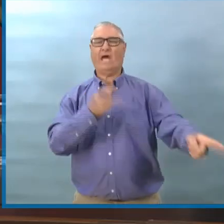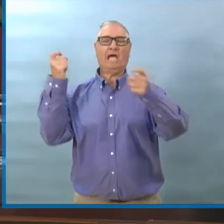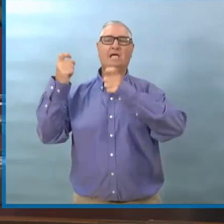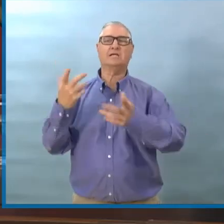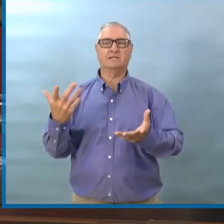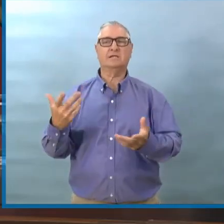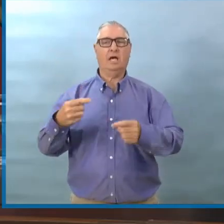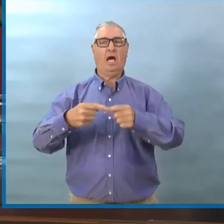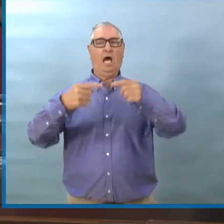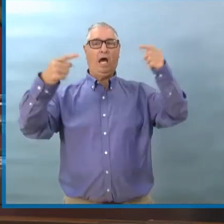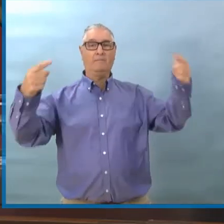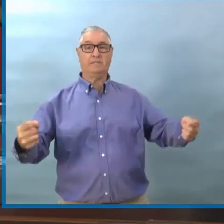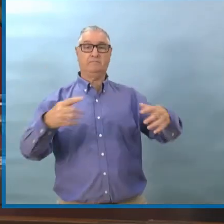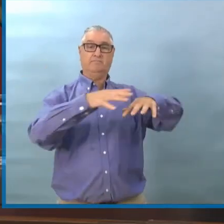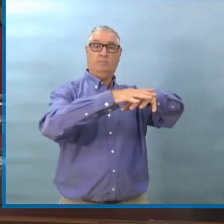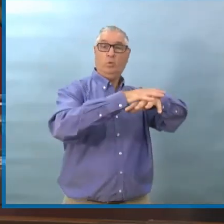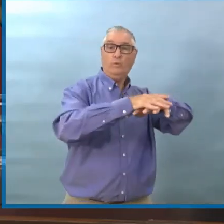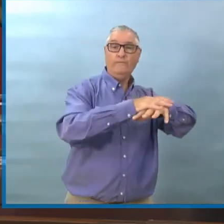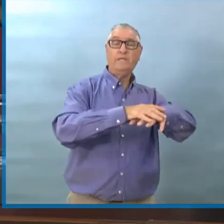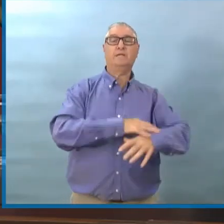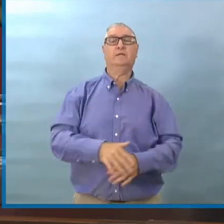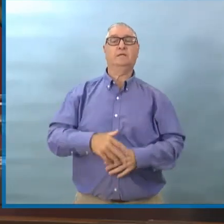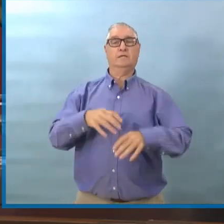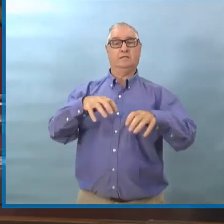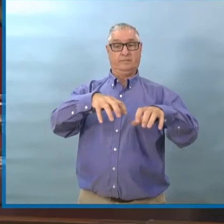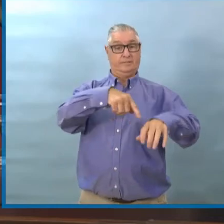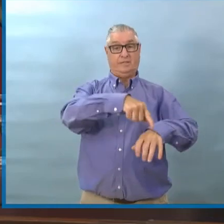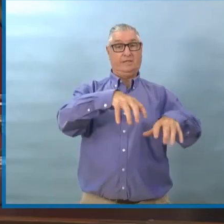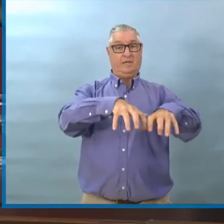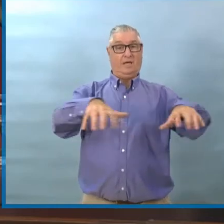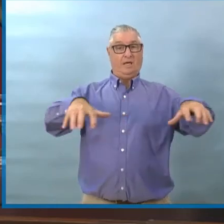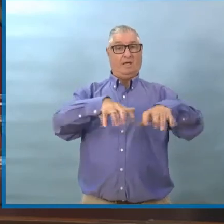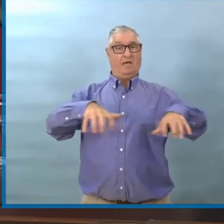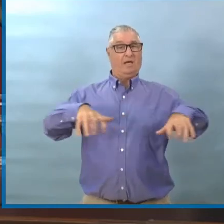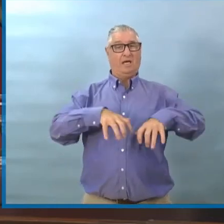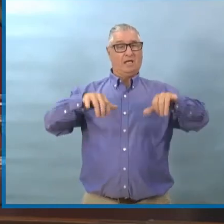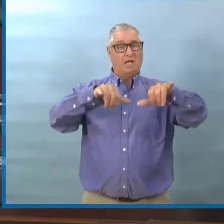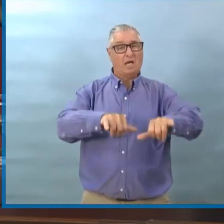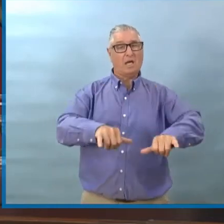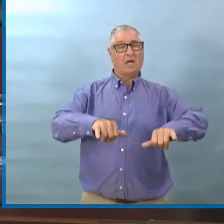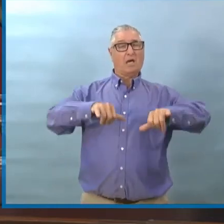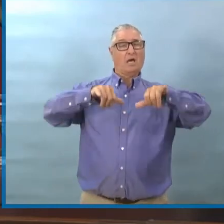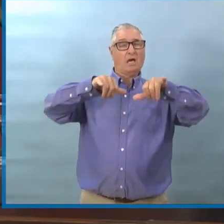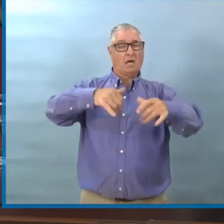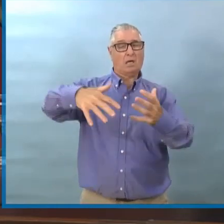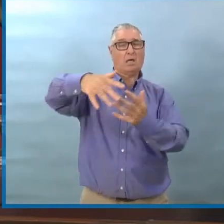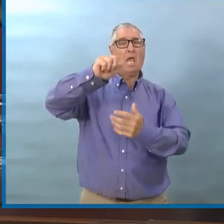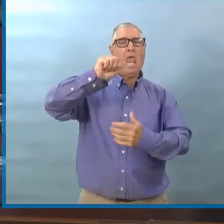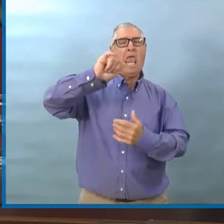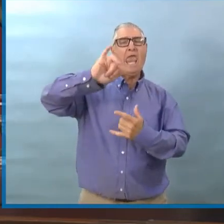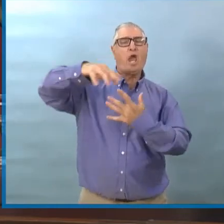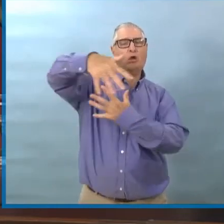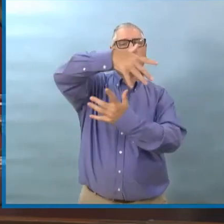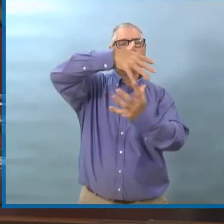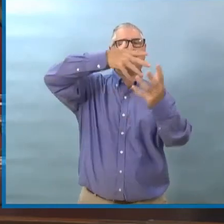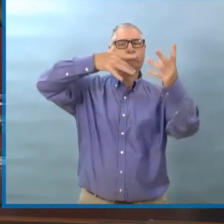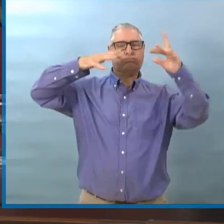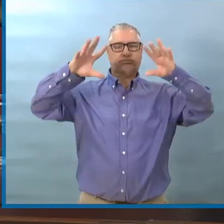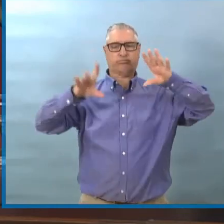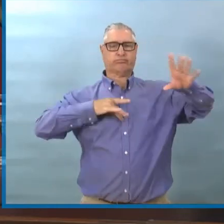Alors que pour les cinémas, c'est des interactions longues, prolongées à l'intérieur. Et c'est pour ça que les cinémas ne peuvent pas encore réouvrir.